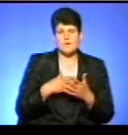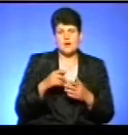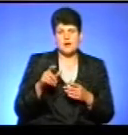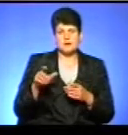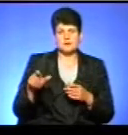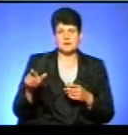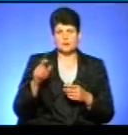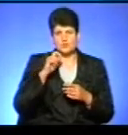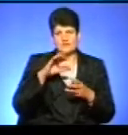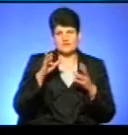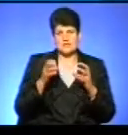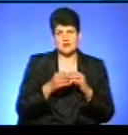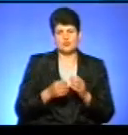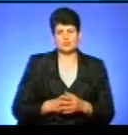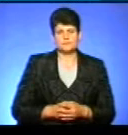України загальному.